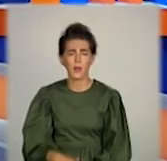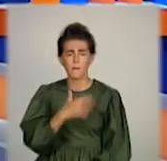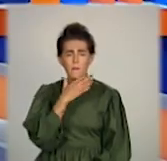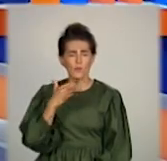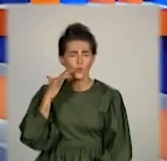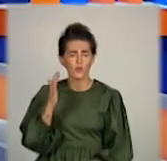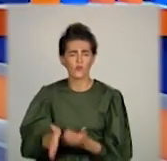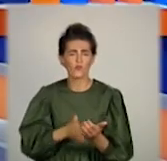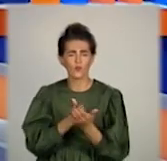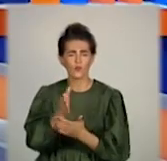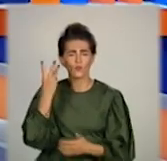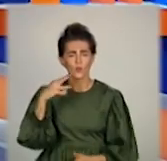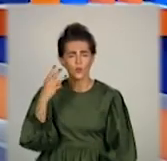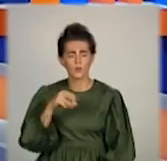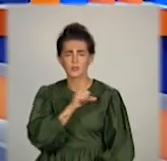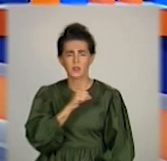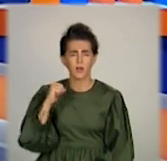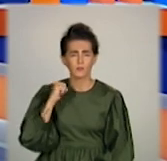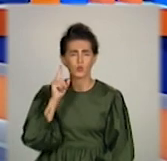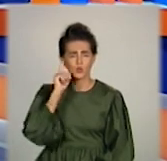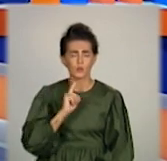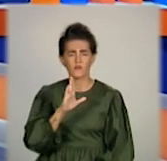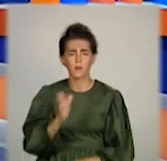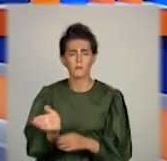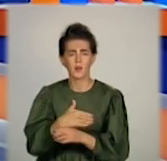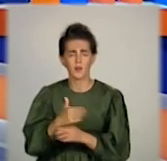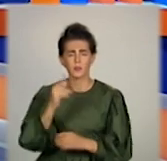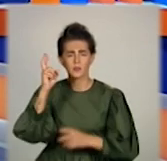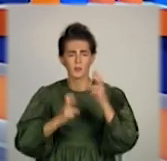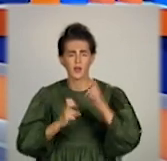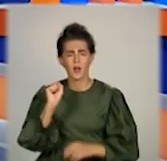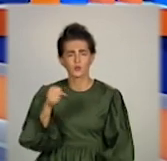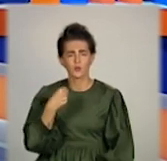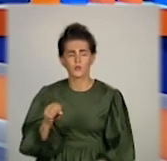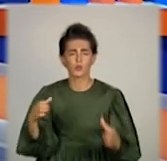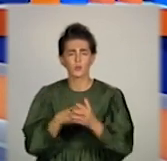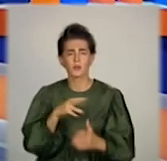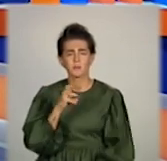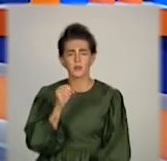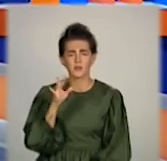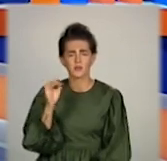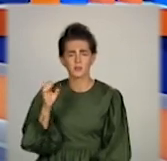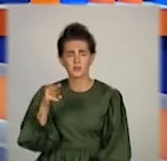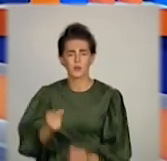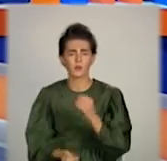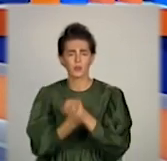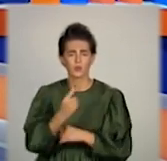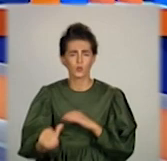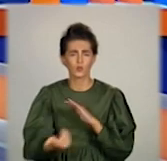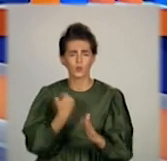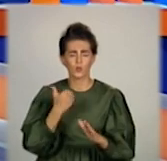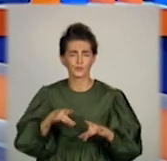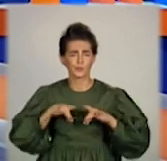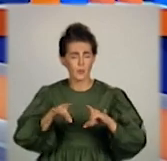Багатофункціональний, сучасний та зручний на Маріупольському медкомбінаті Азовсталь групи Метінвест з'явився новий